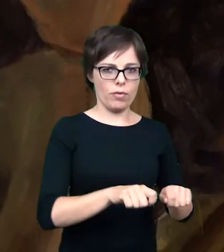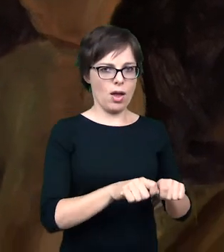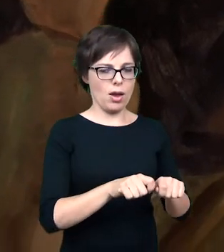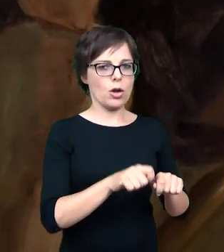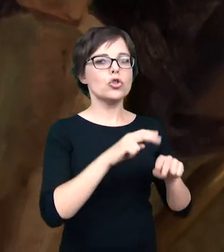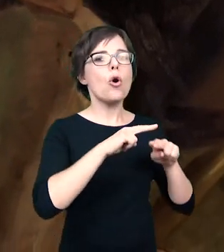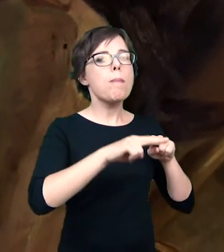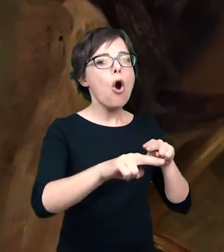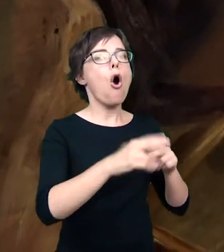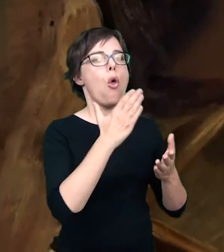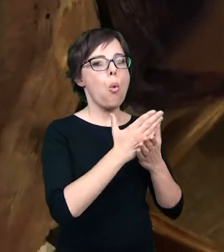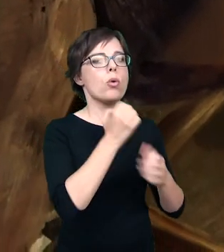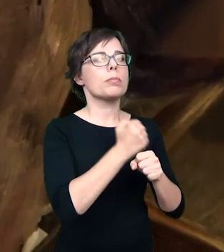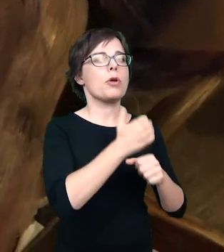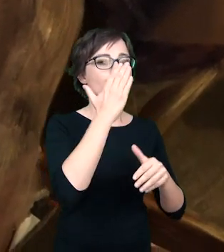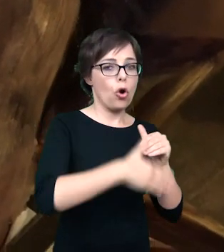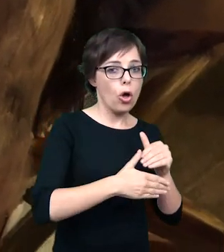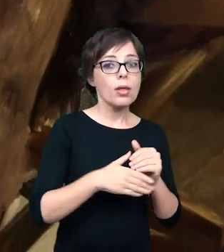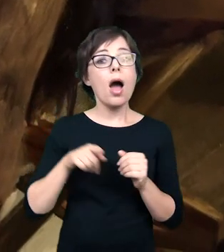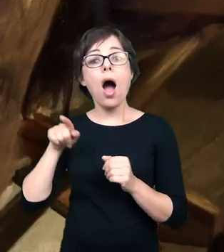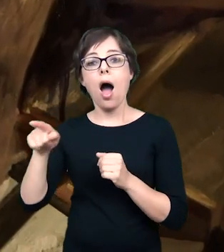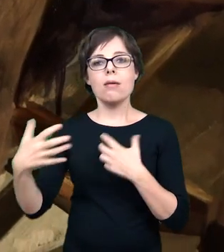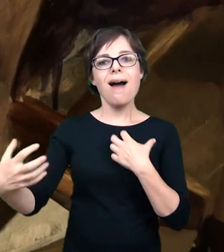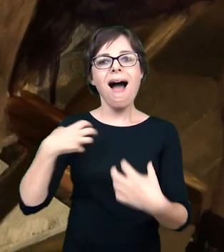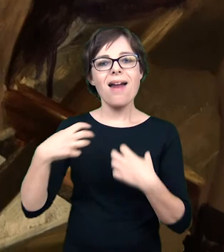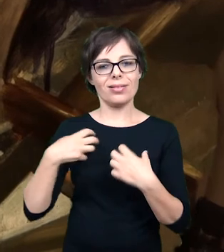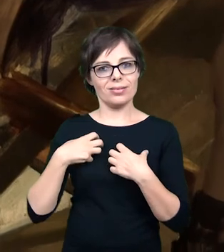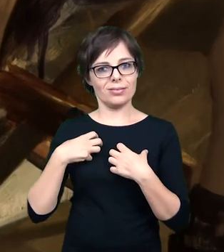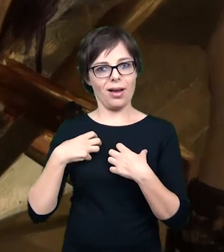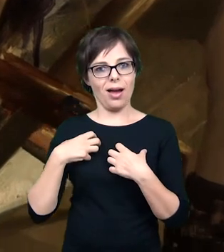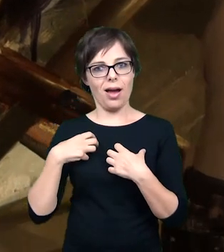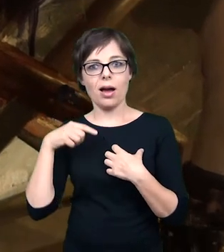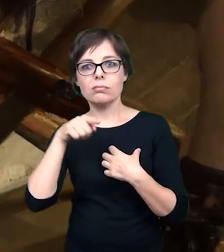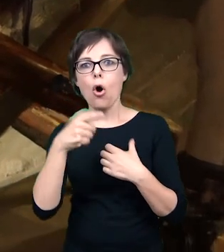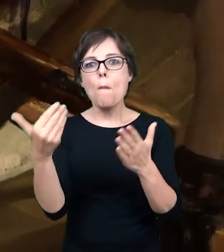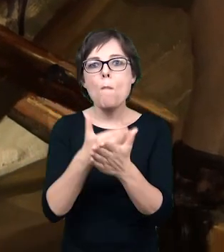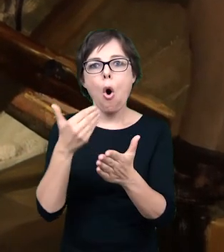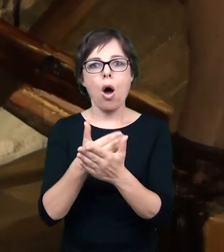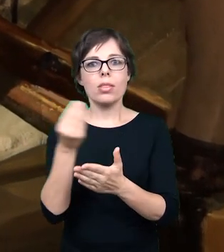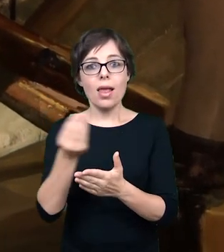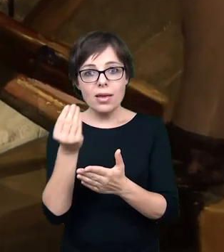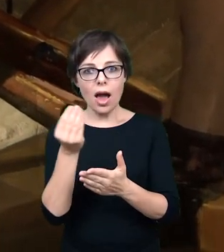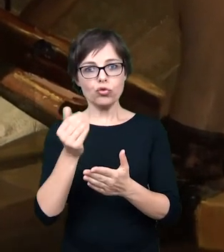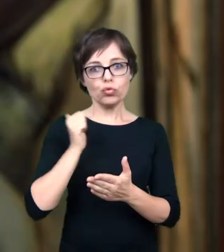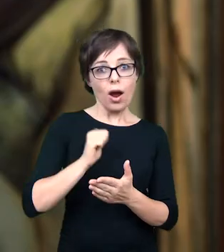artysta, gdzie jeszcze jego modele w tej pracowni są, a on już leży na marach.